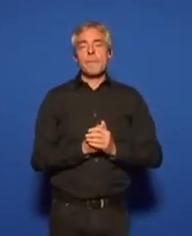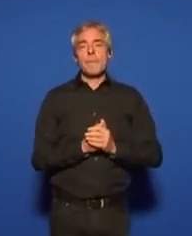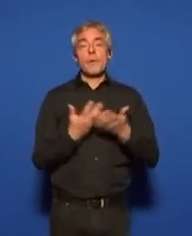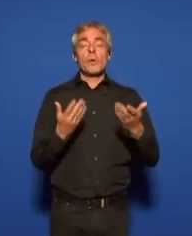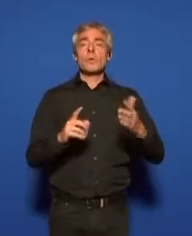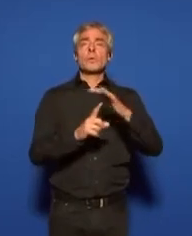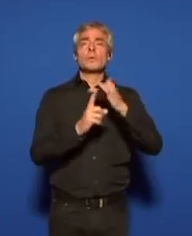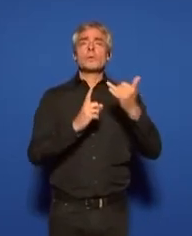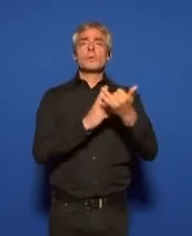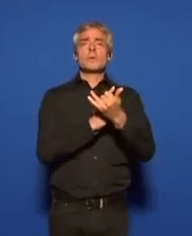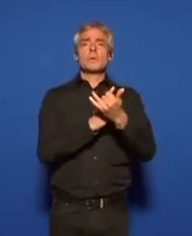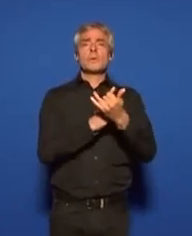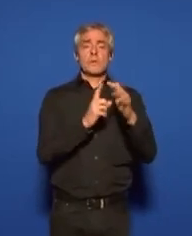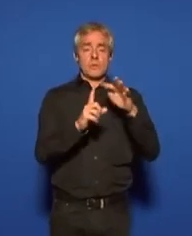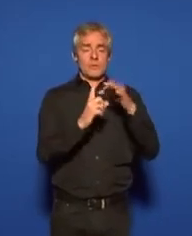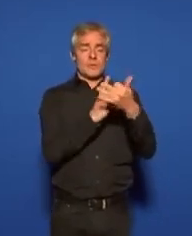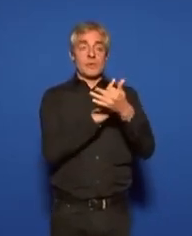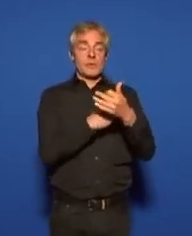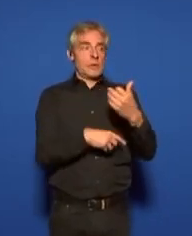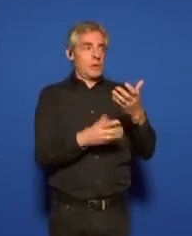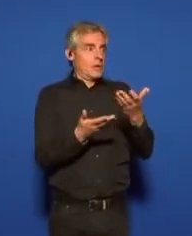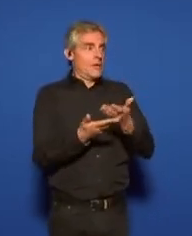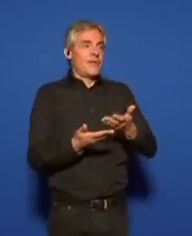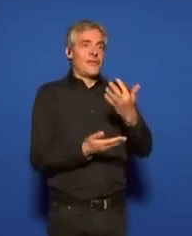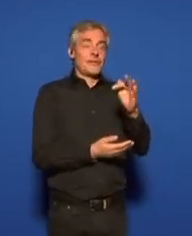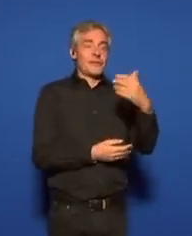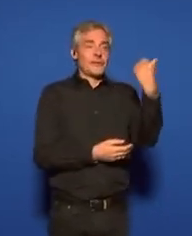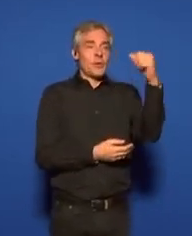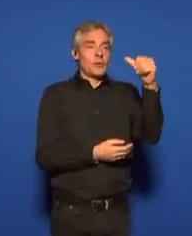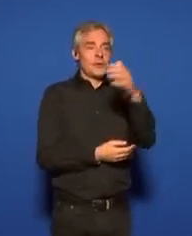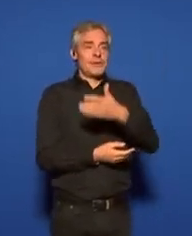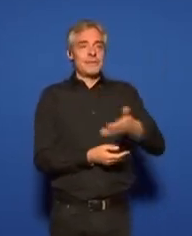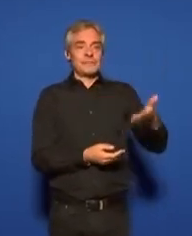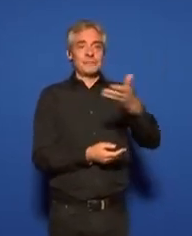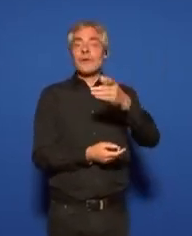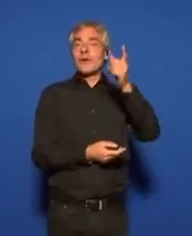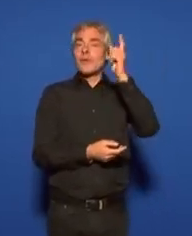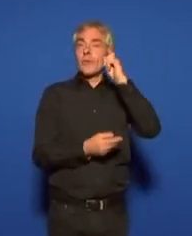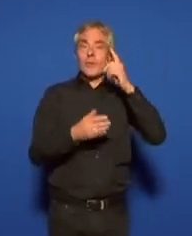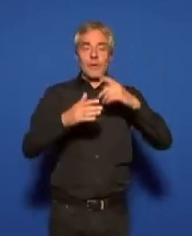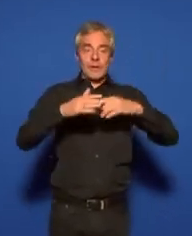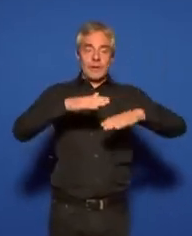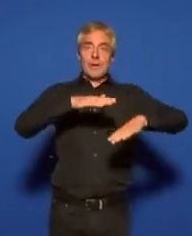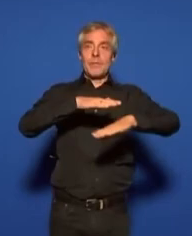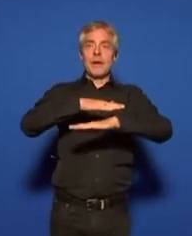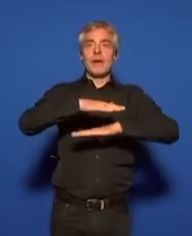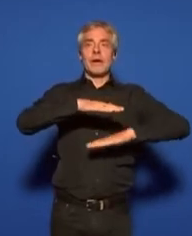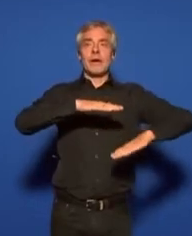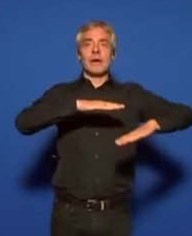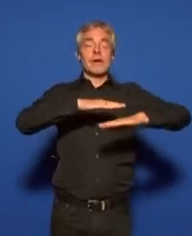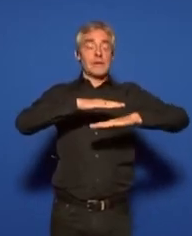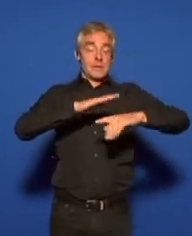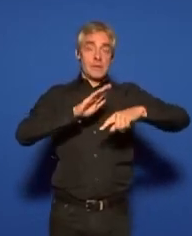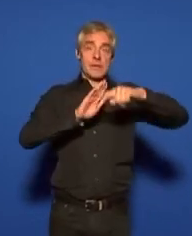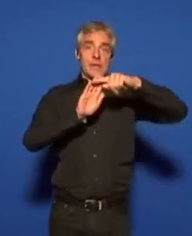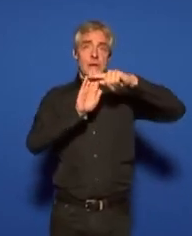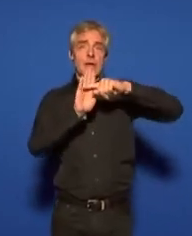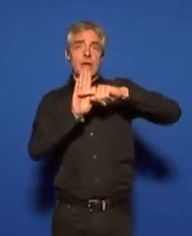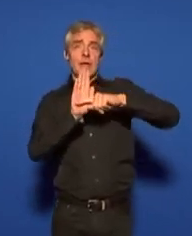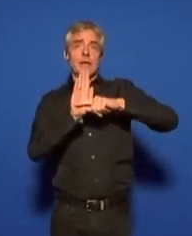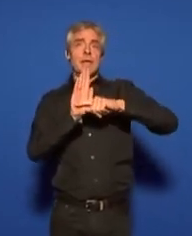société unique parce qu'elle est fondée sur le principe